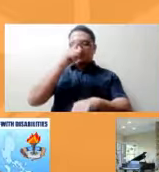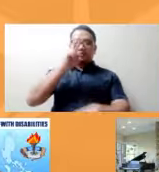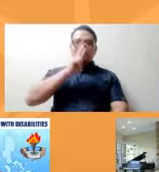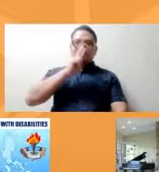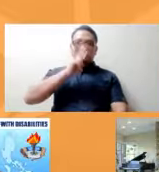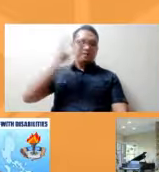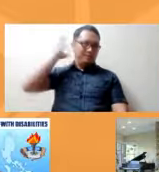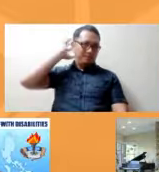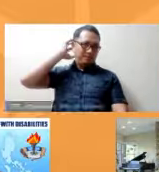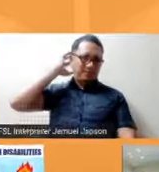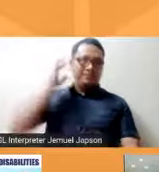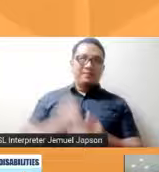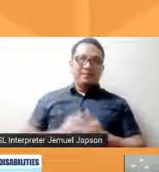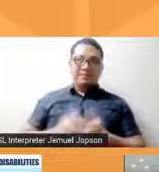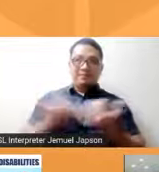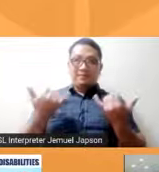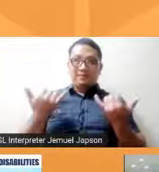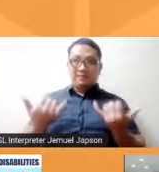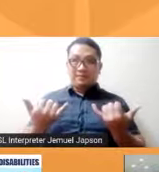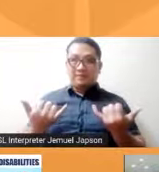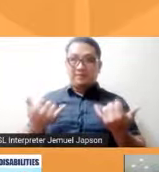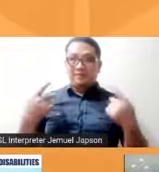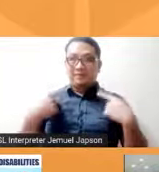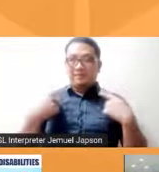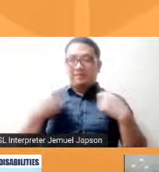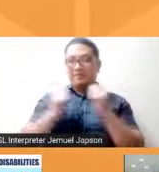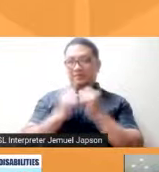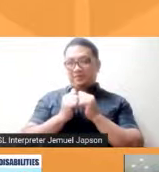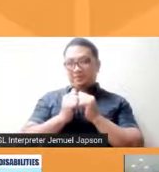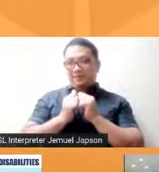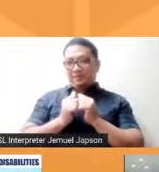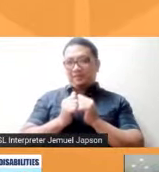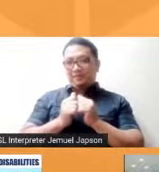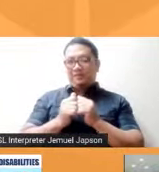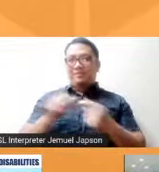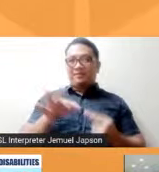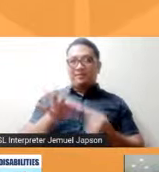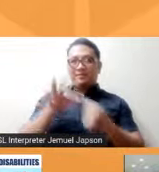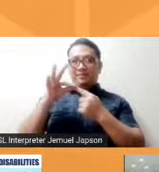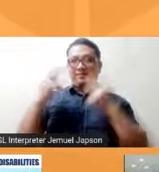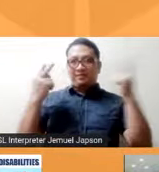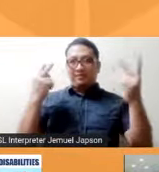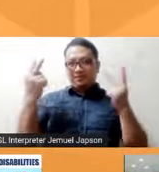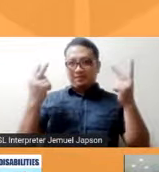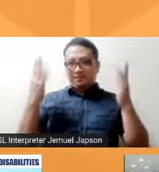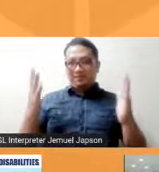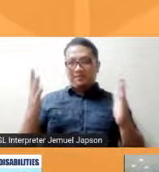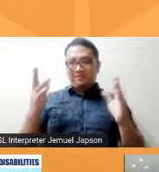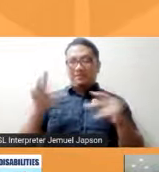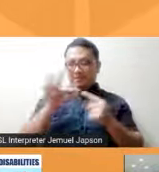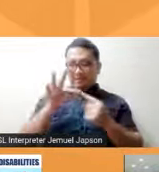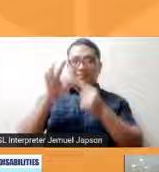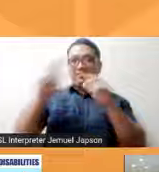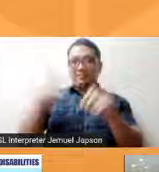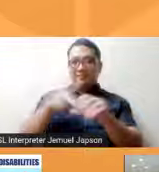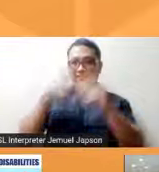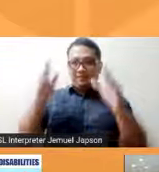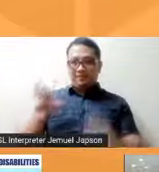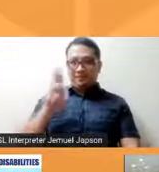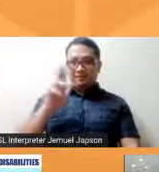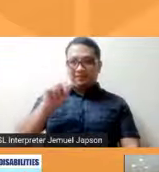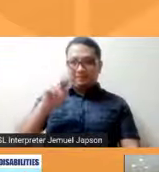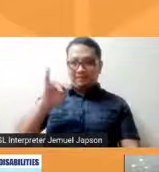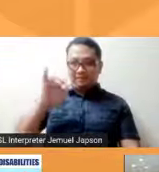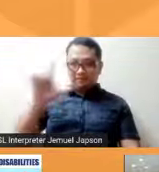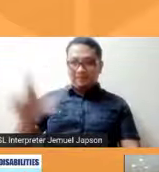Mindanao At ngayon po kasama pa rin po natin ang ating special guest sa episode natin ngayon si Sir Raniel Miss Chrissy